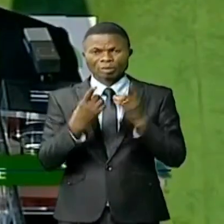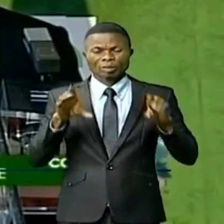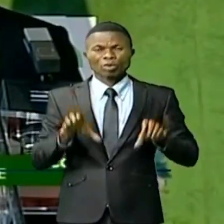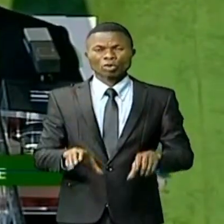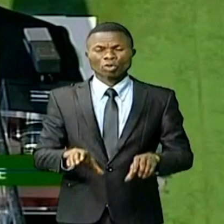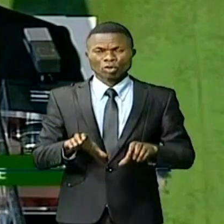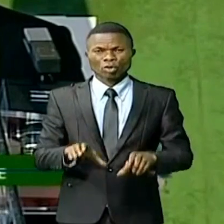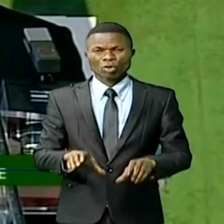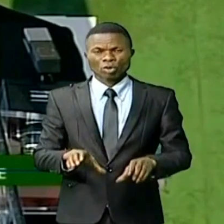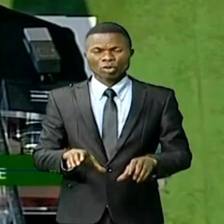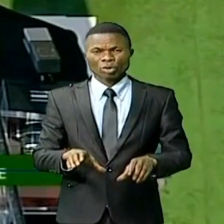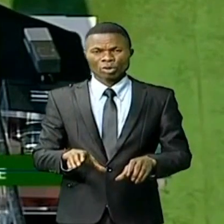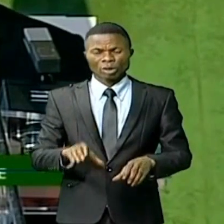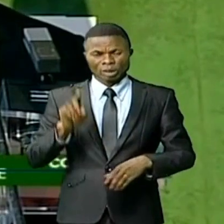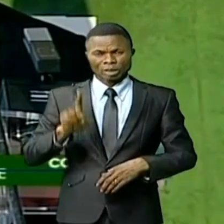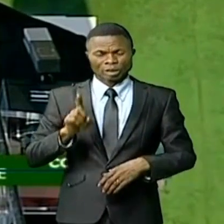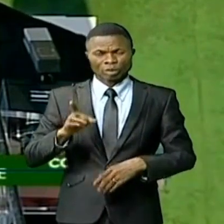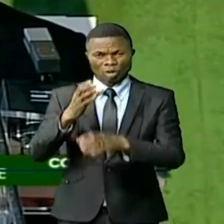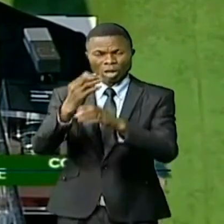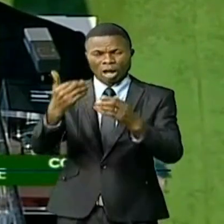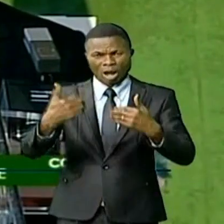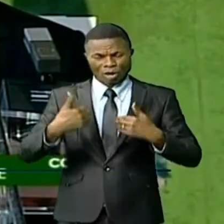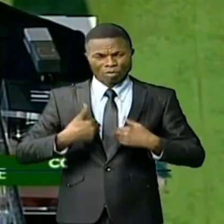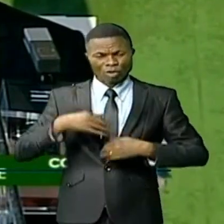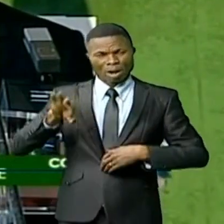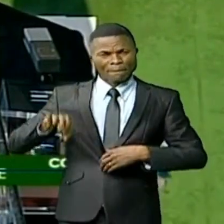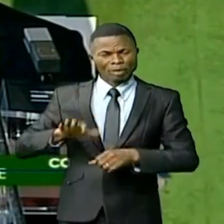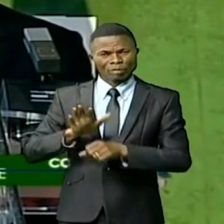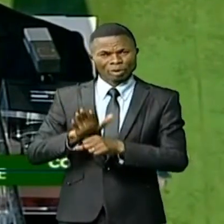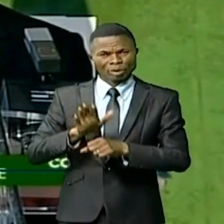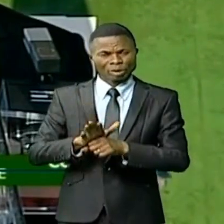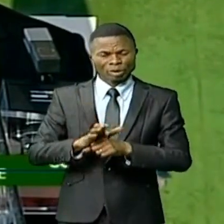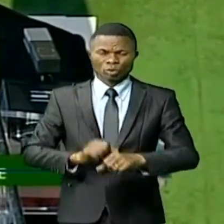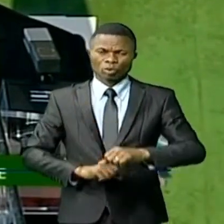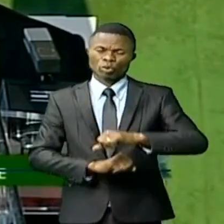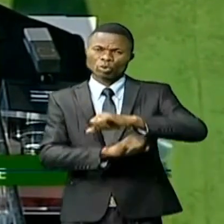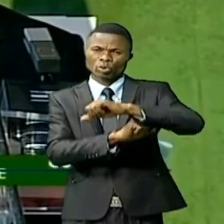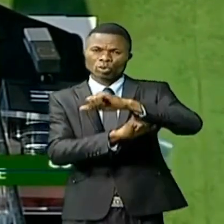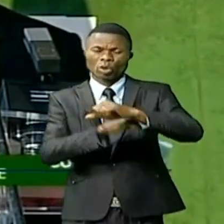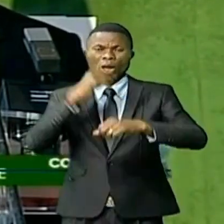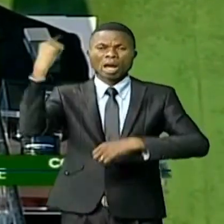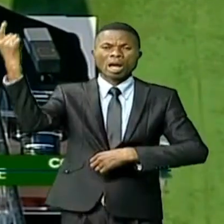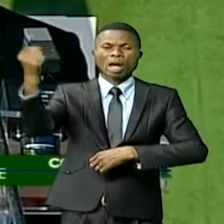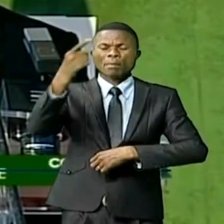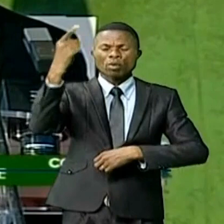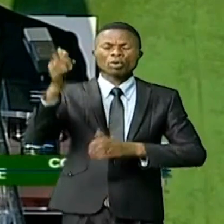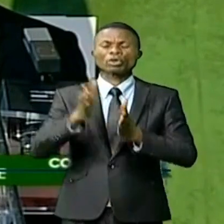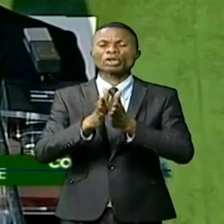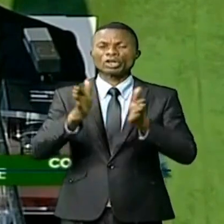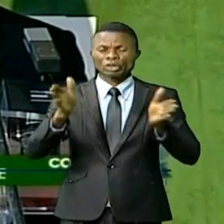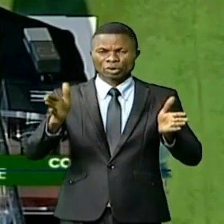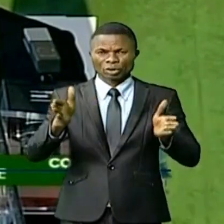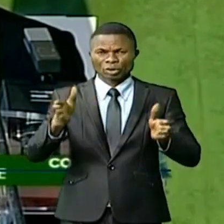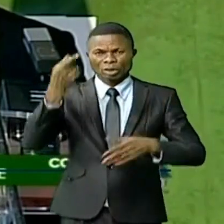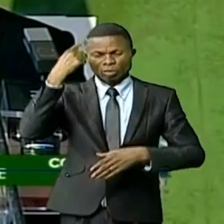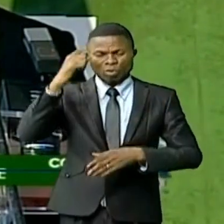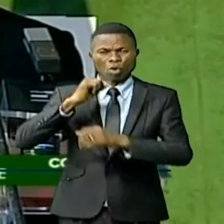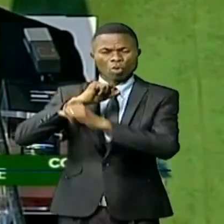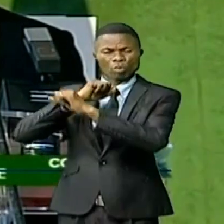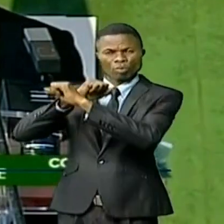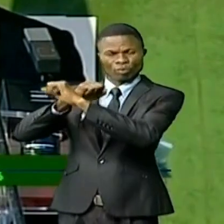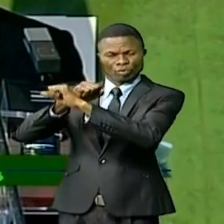devra bénéficier de l'accompagnement du monde entier pour sauvegarder